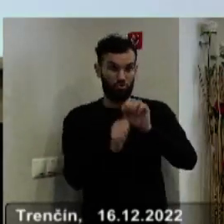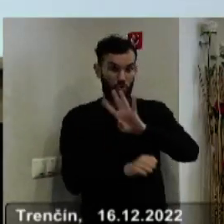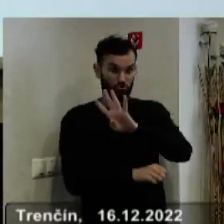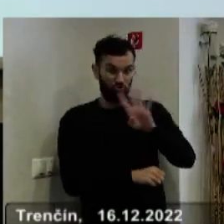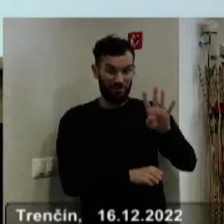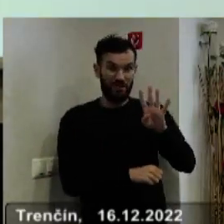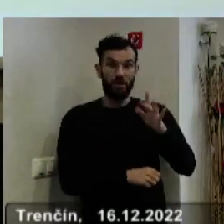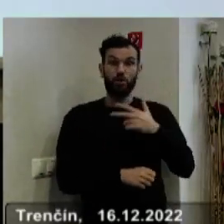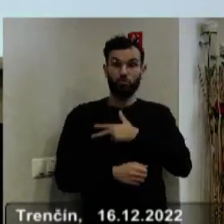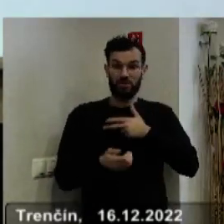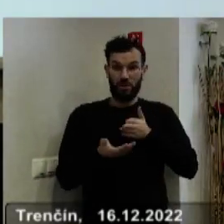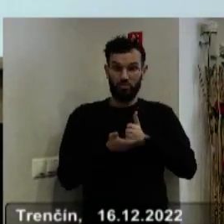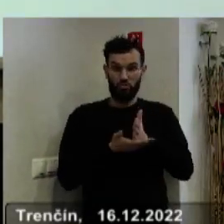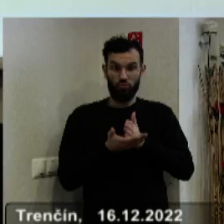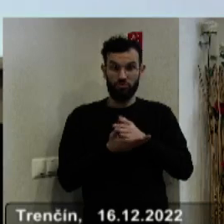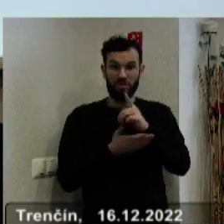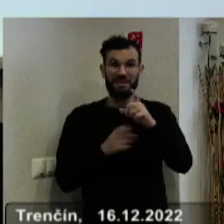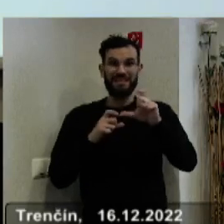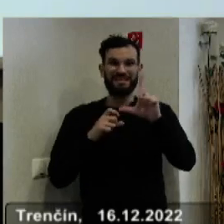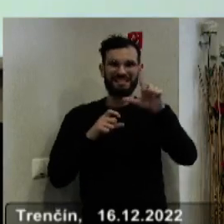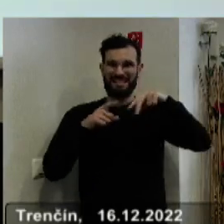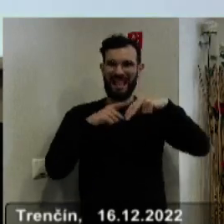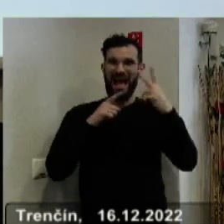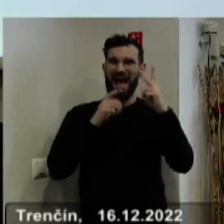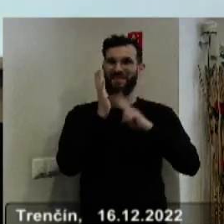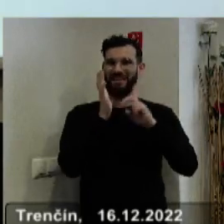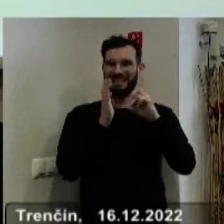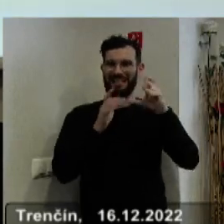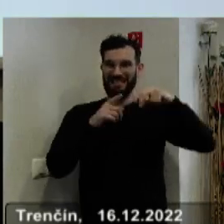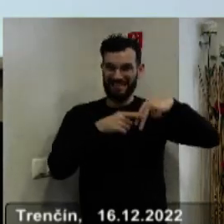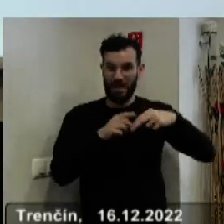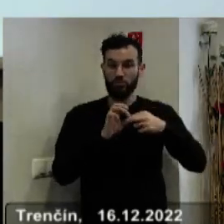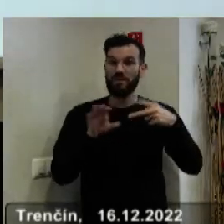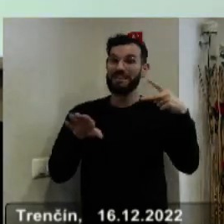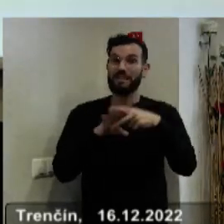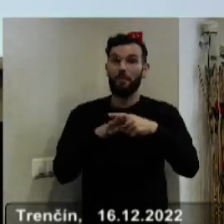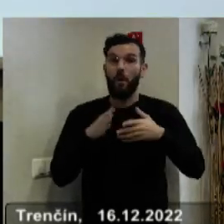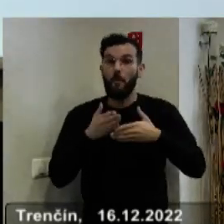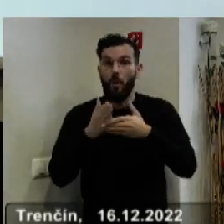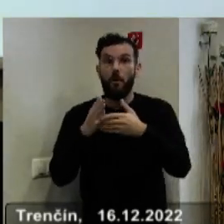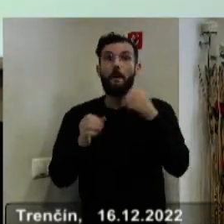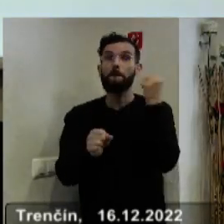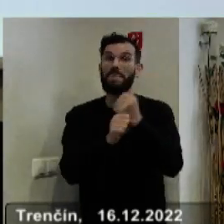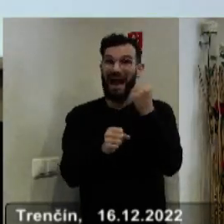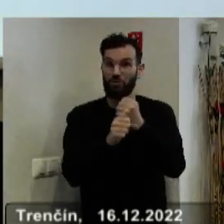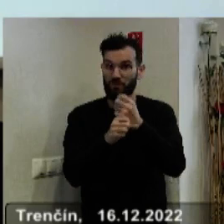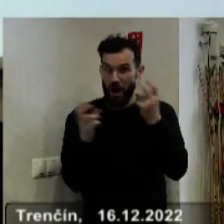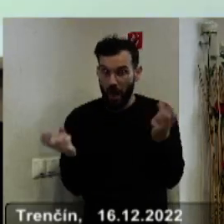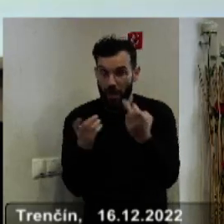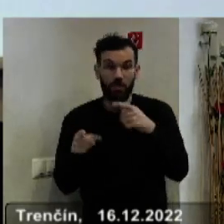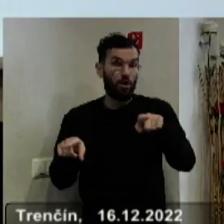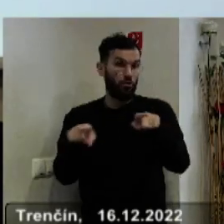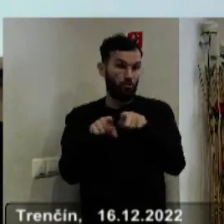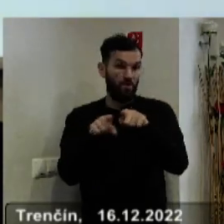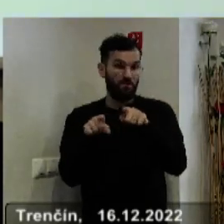Centra sociálnych služieb Sloven v Slávnici, doplňame teda odbornú činnosť, zabezpečovanie pomoci pri pracovnom uplatnení, ale